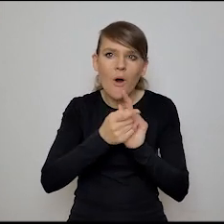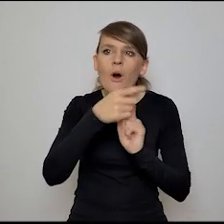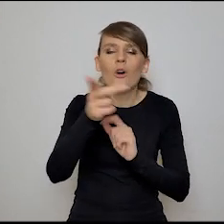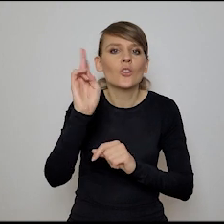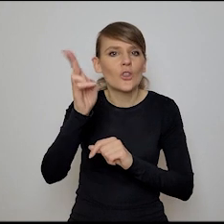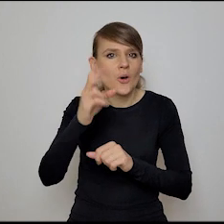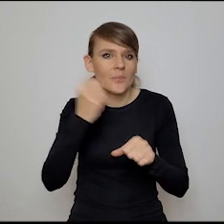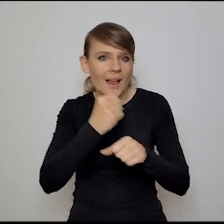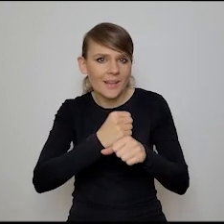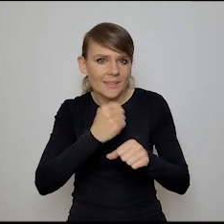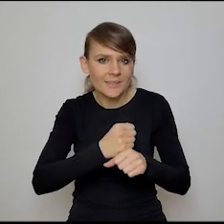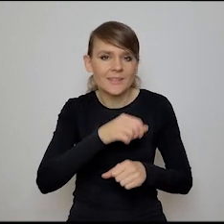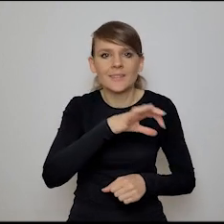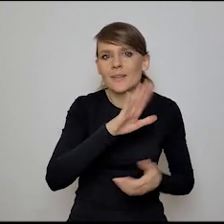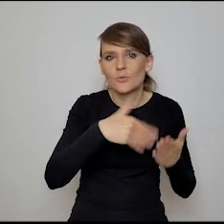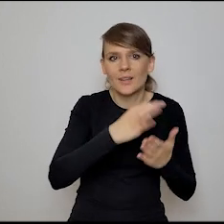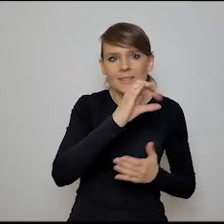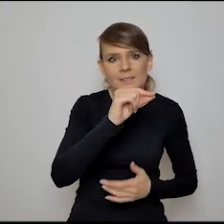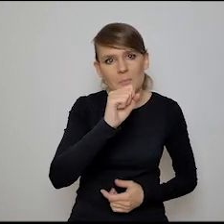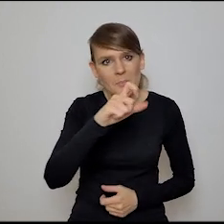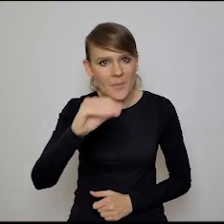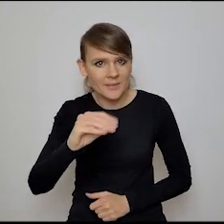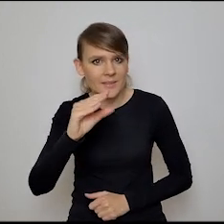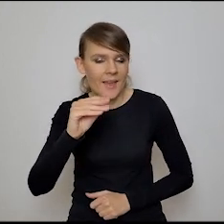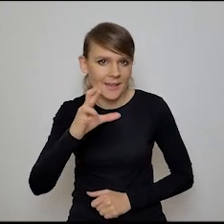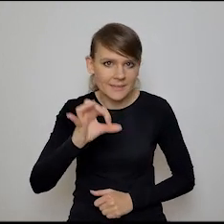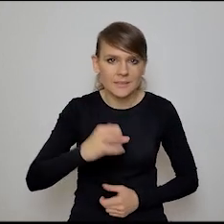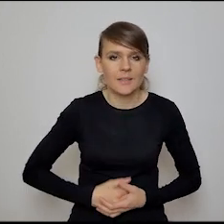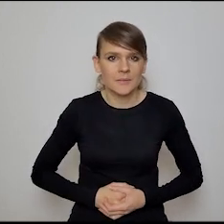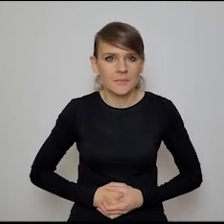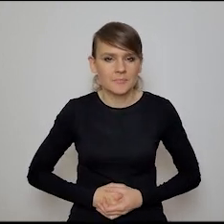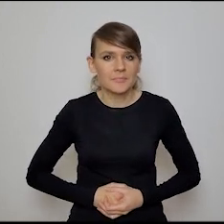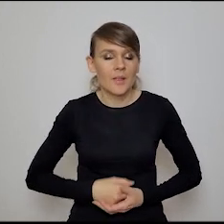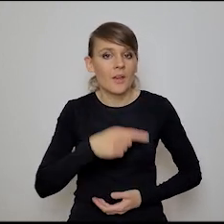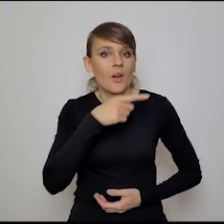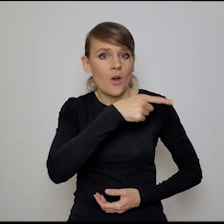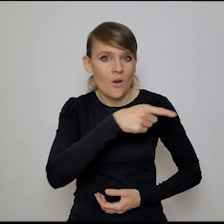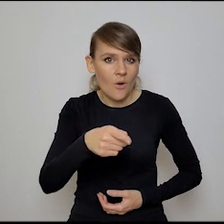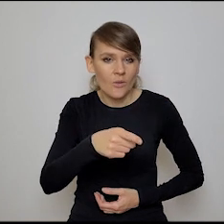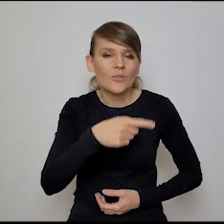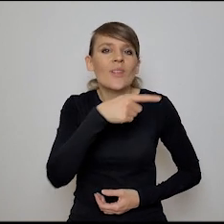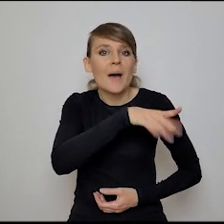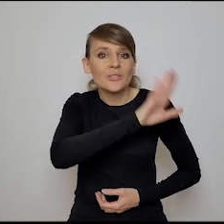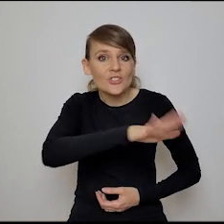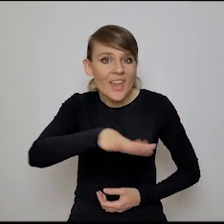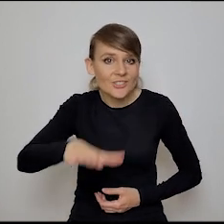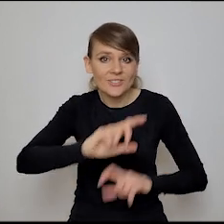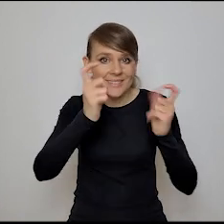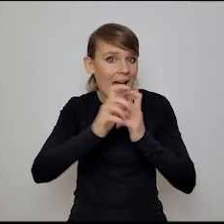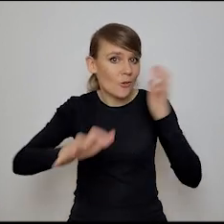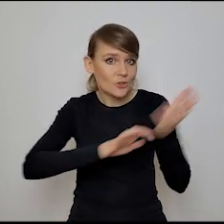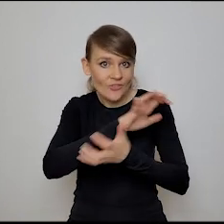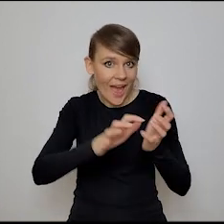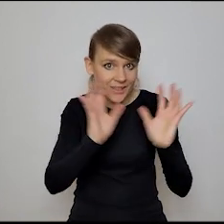którzy pracują przy SpaceX na przykład. Okej. I wiesz, i to jest tak, że oni... To są dzieciaki zebrane z całego